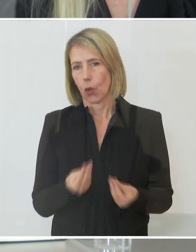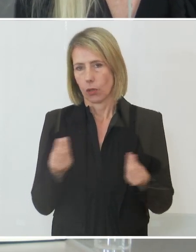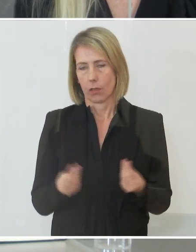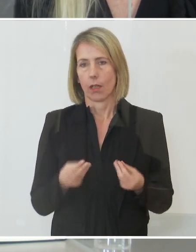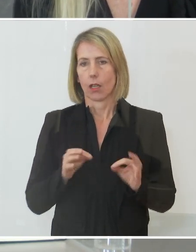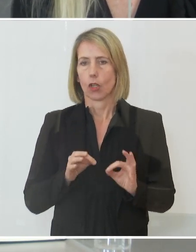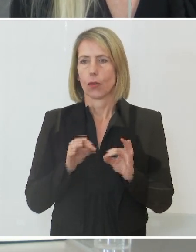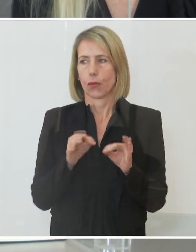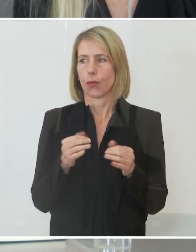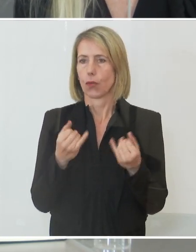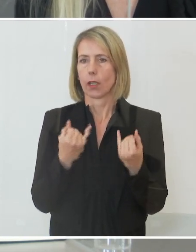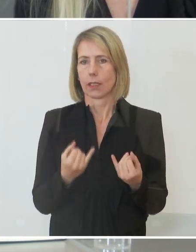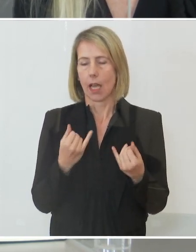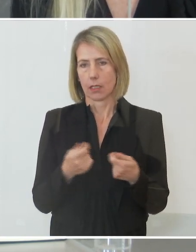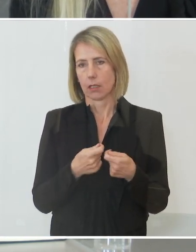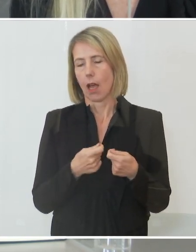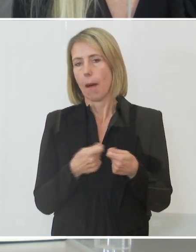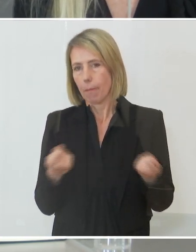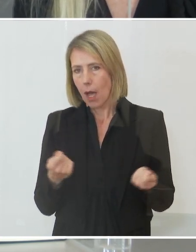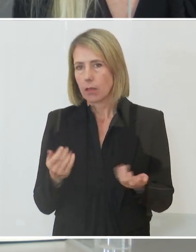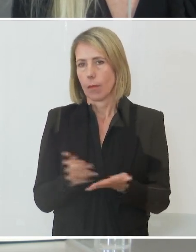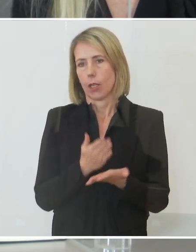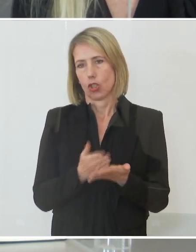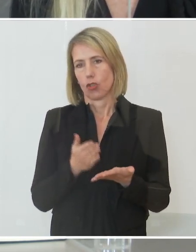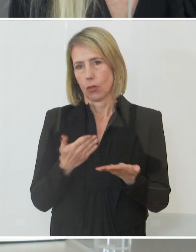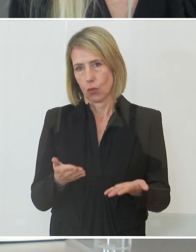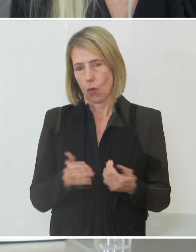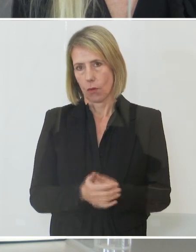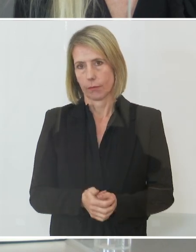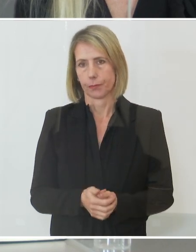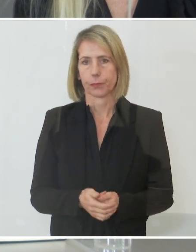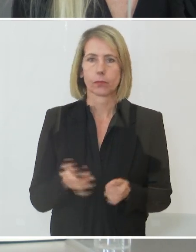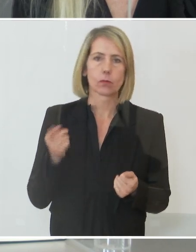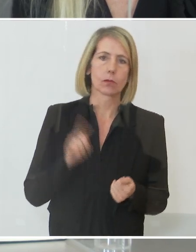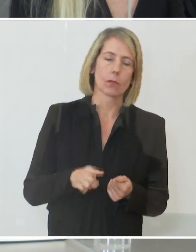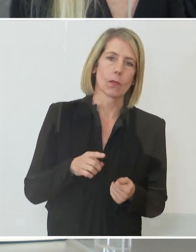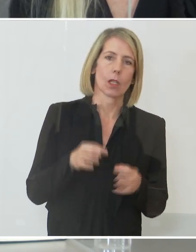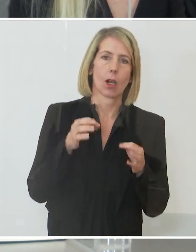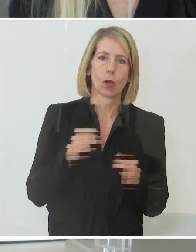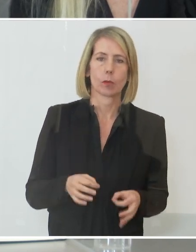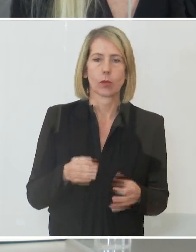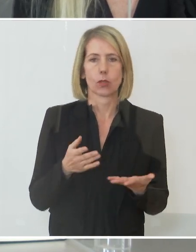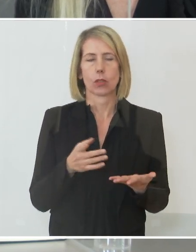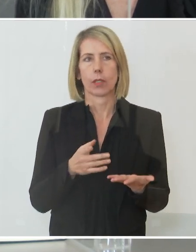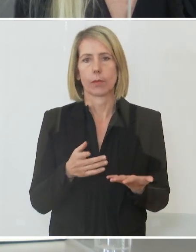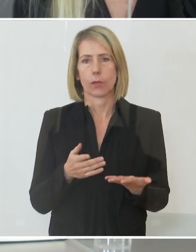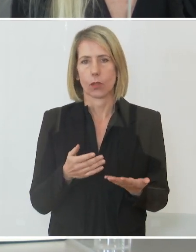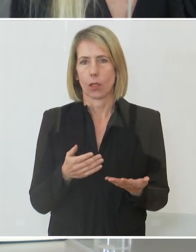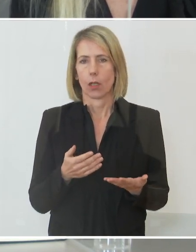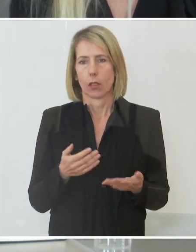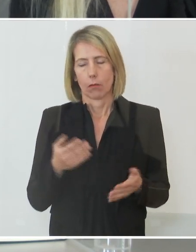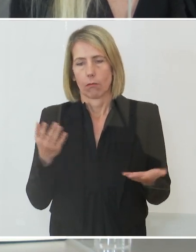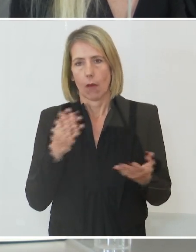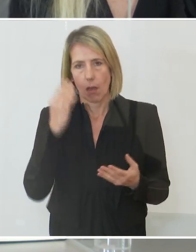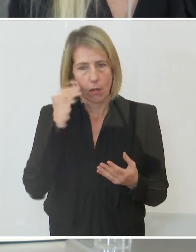dieser Maßnahme entschlossen haben. Auch eine bestimmte Glaubwürdigkeit ist dahinter,